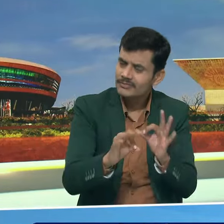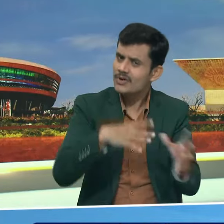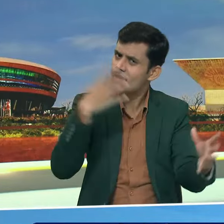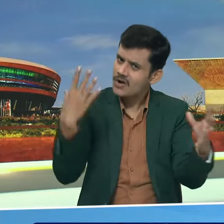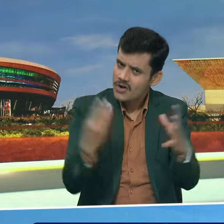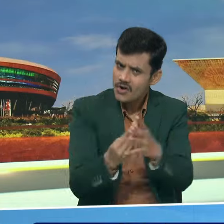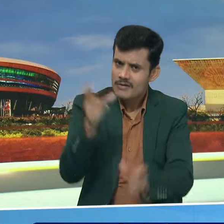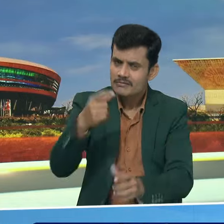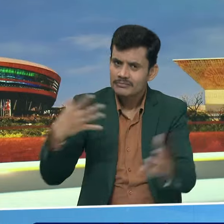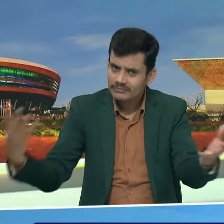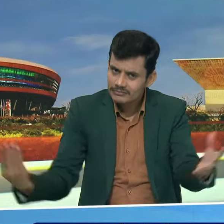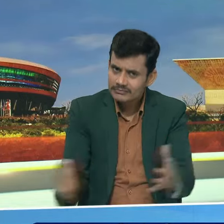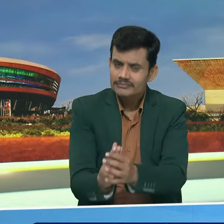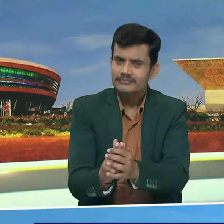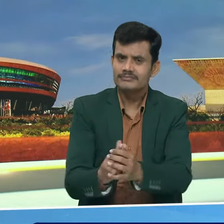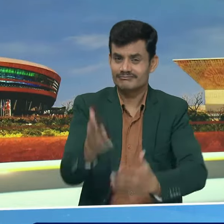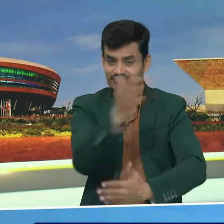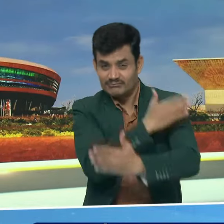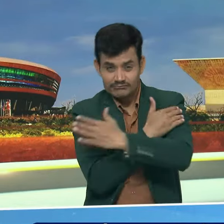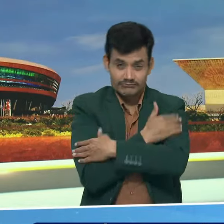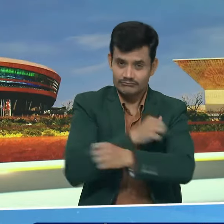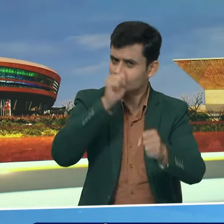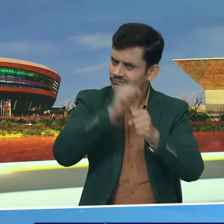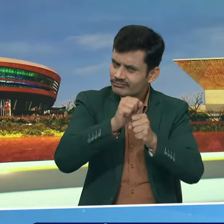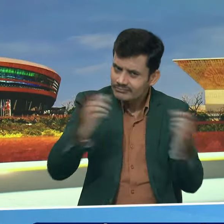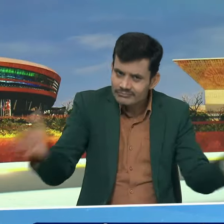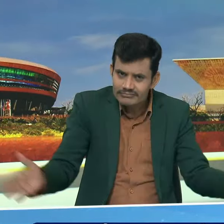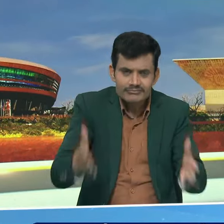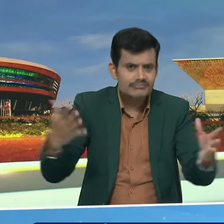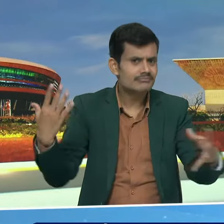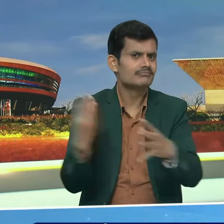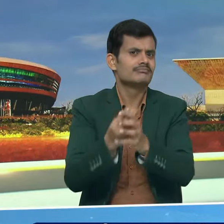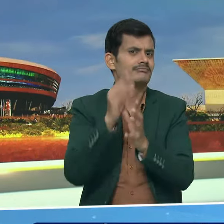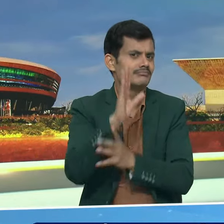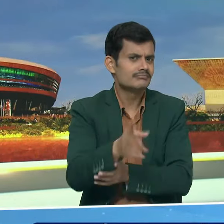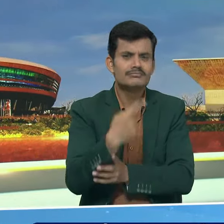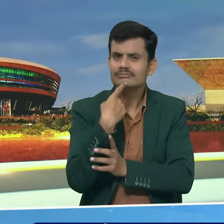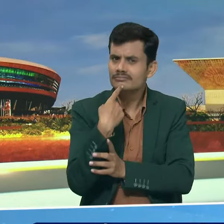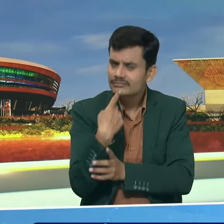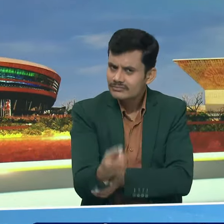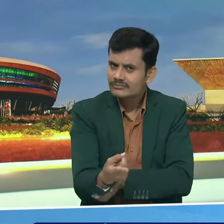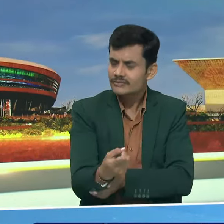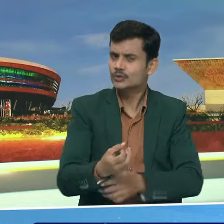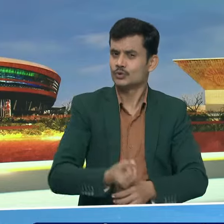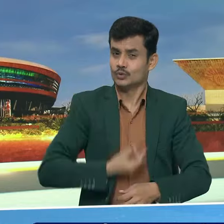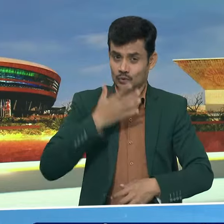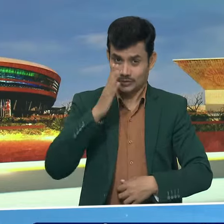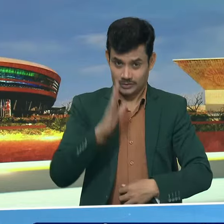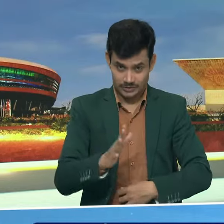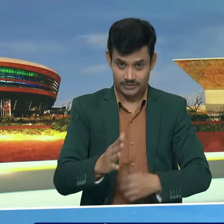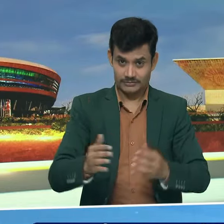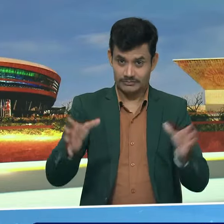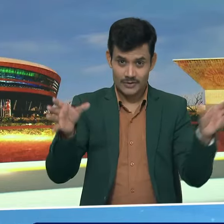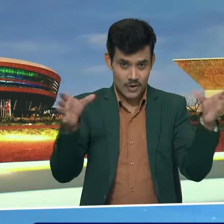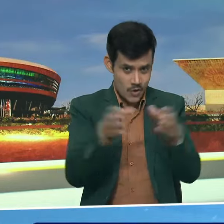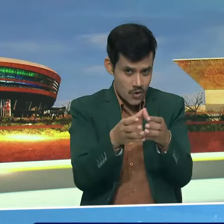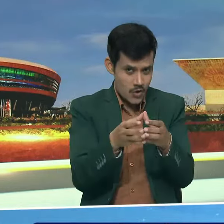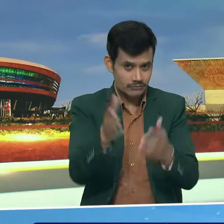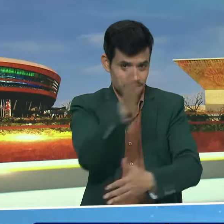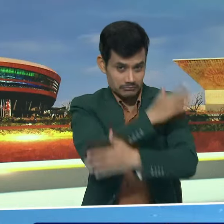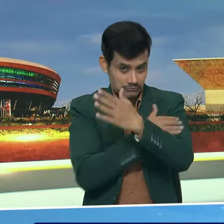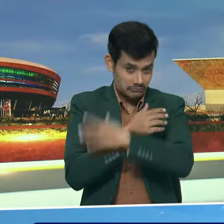पक्षों को मिलकर कुष्टी की भलाई के लिए कारे करना चाहिए साथ ही उन्होंने इस बात की खुशी जदाई कि कुष्टी संग को नया